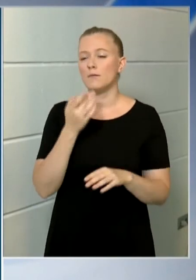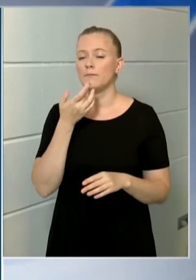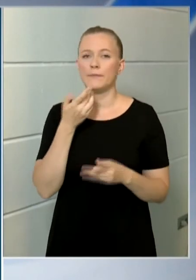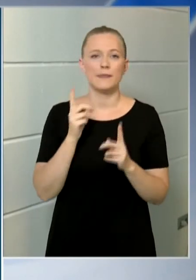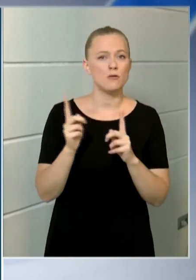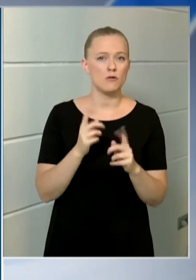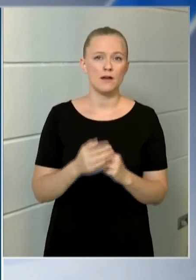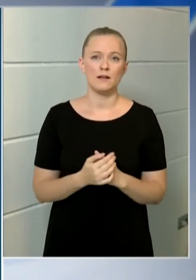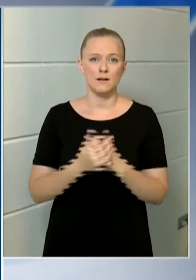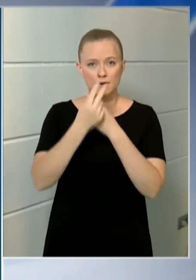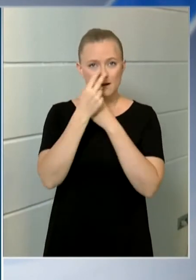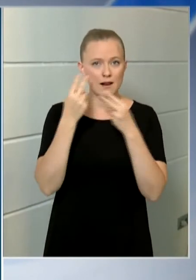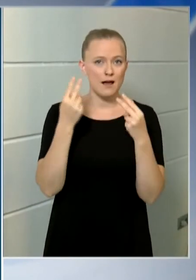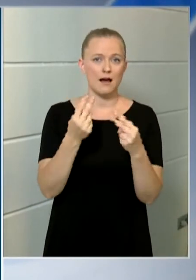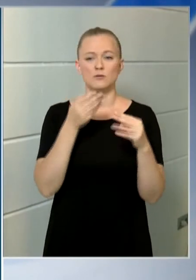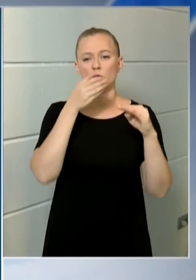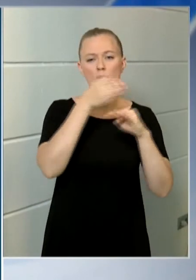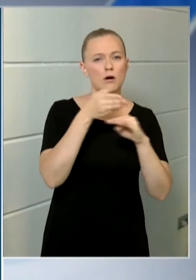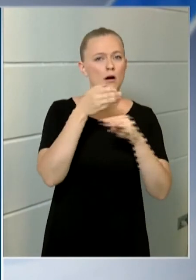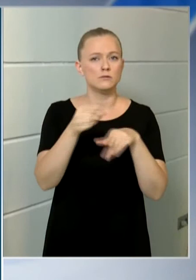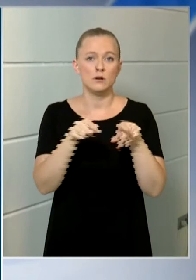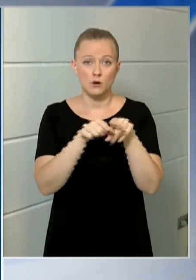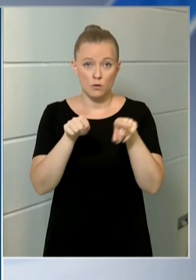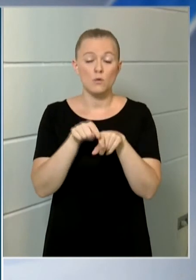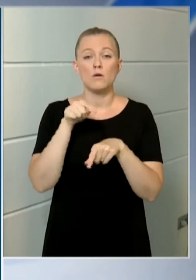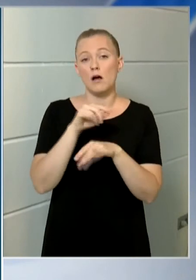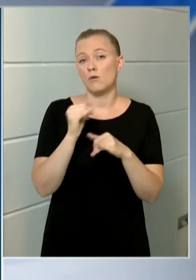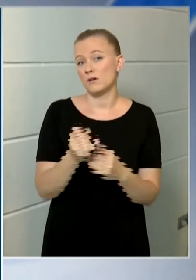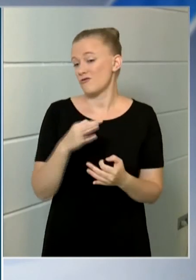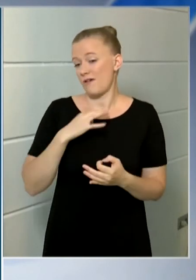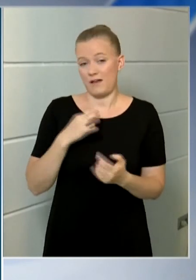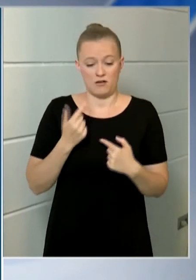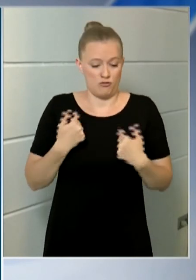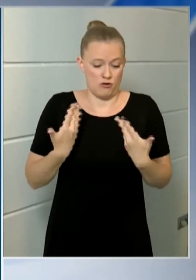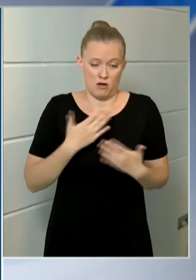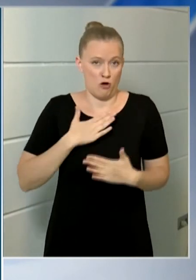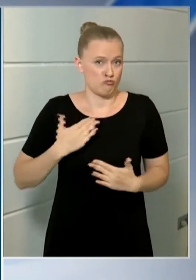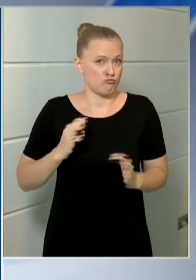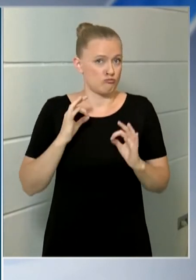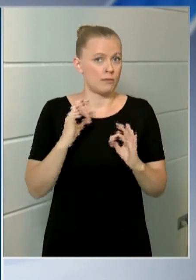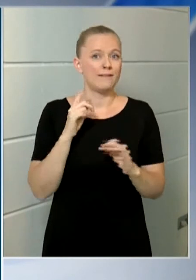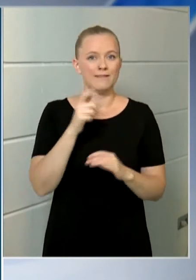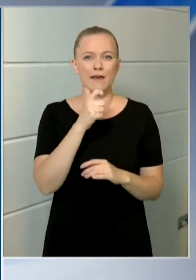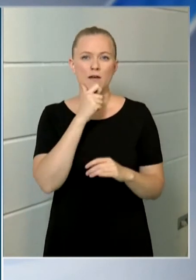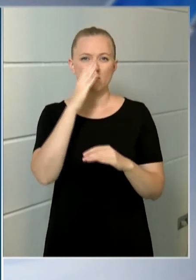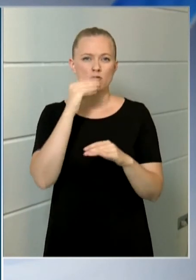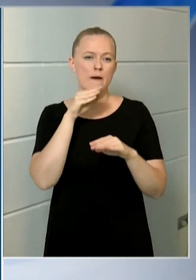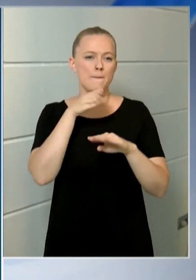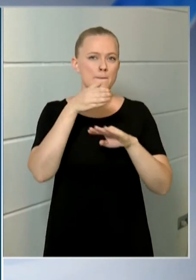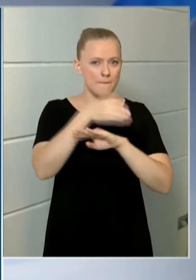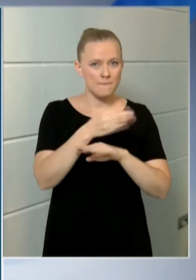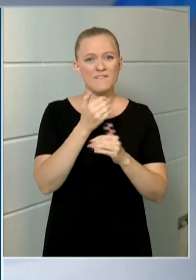hogy esetleg látogatunk rokont, akkor is, hogyha egészségesek vagyunk, de az idős ember